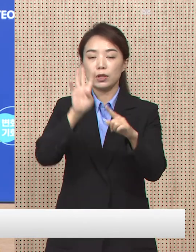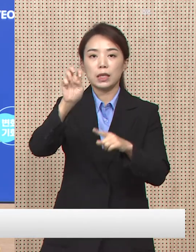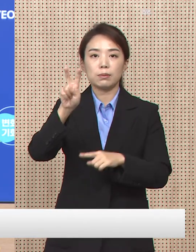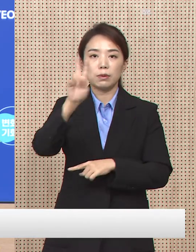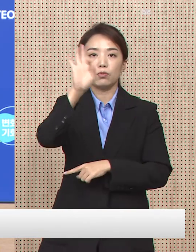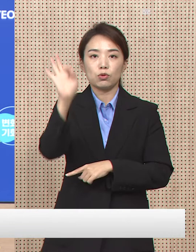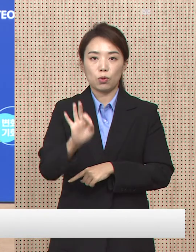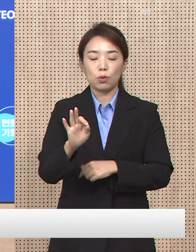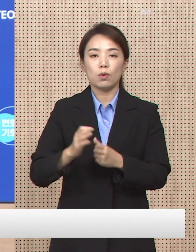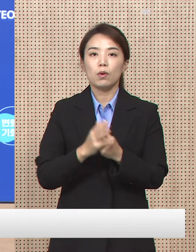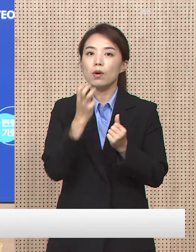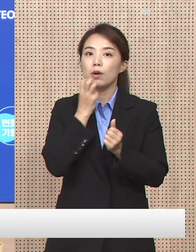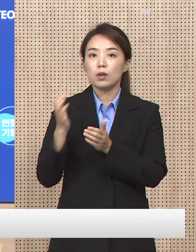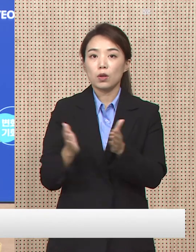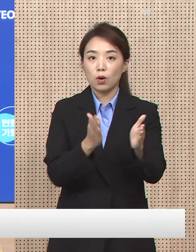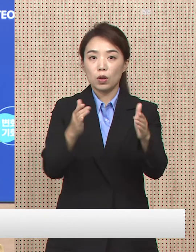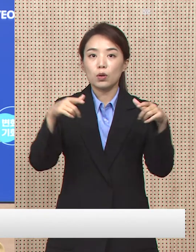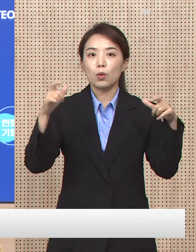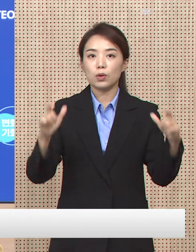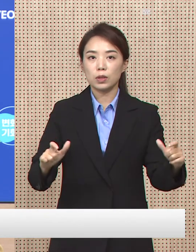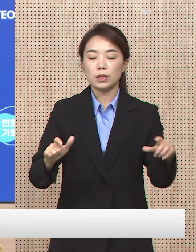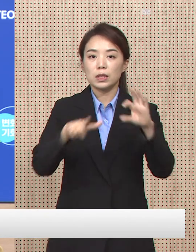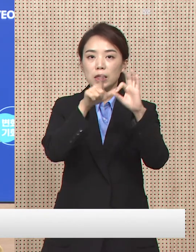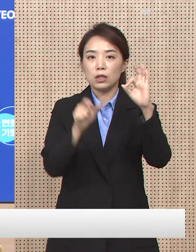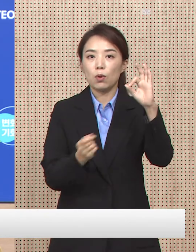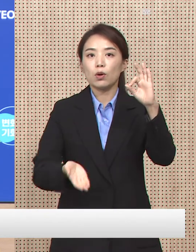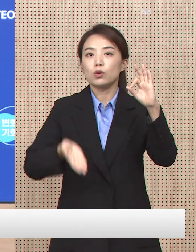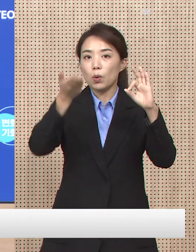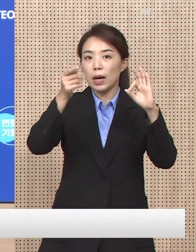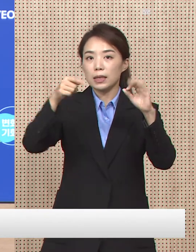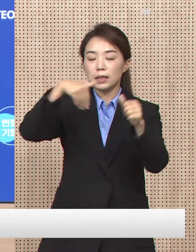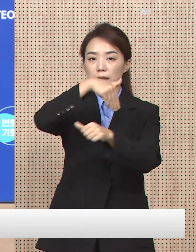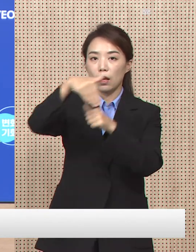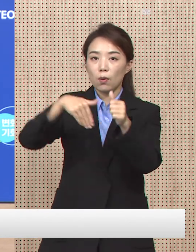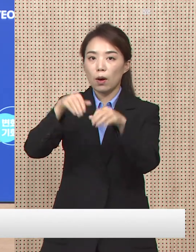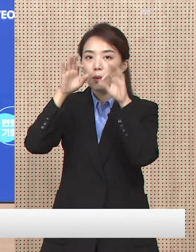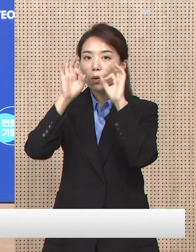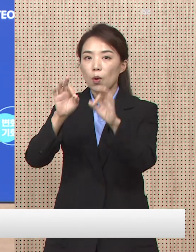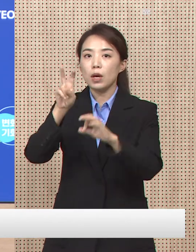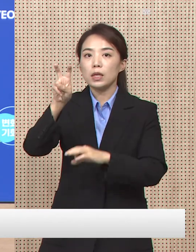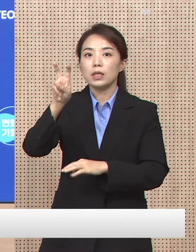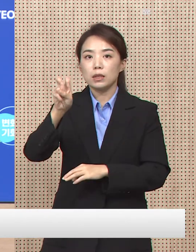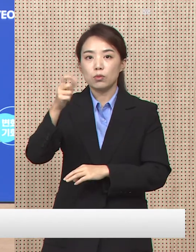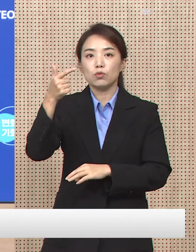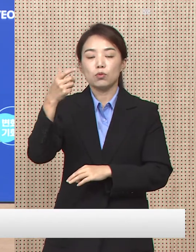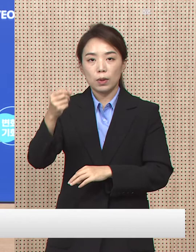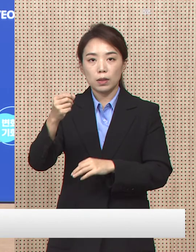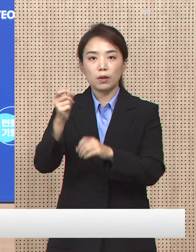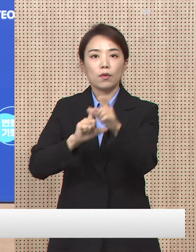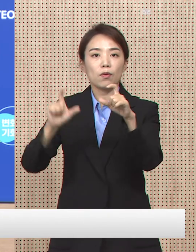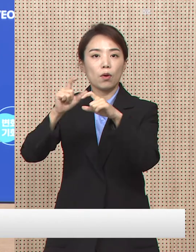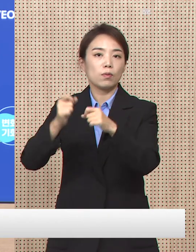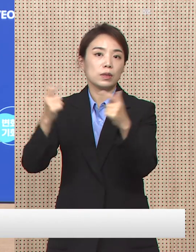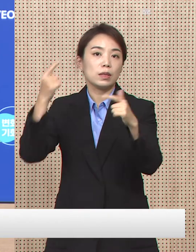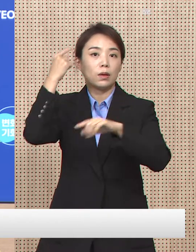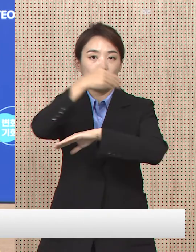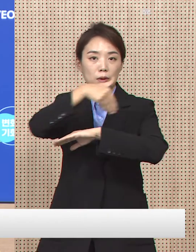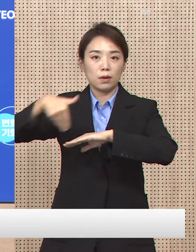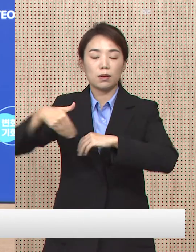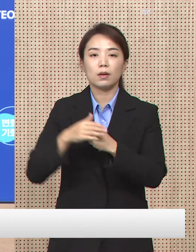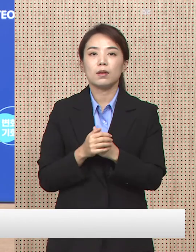경기도는 10월 초까지 병상 가동 추이에 따라서 26병상을 단계적으로 확보할 예정입니다.